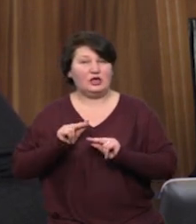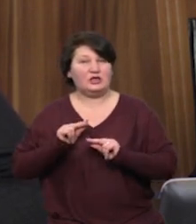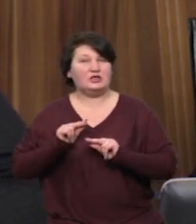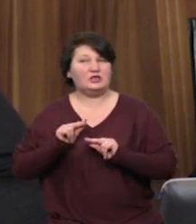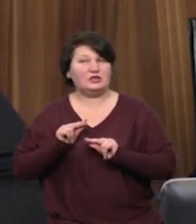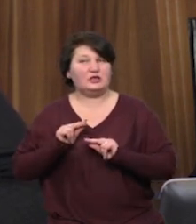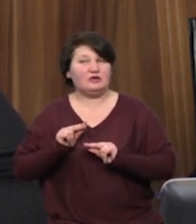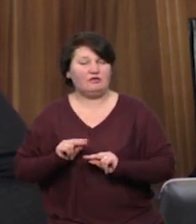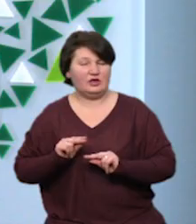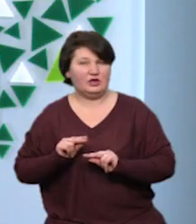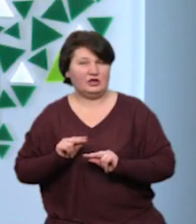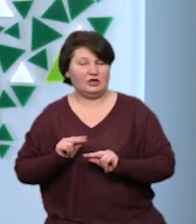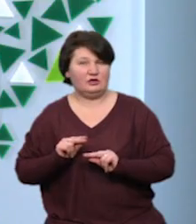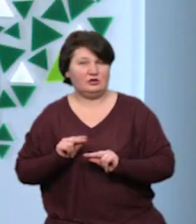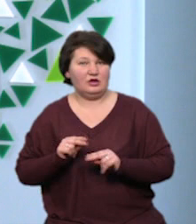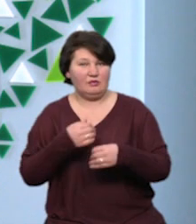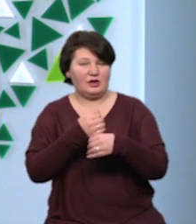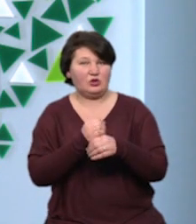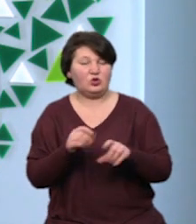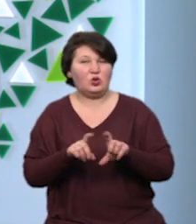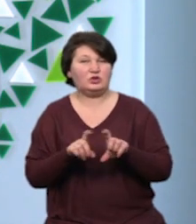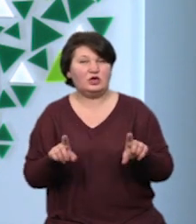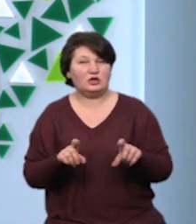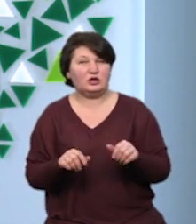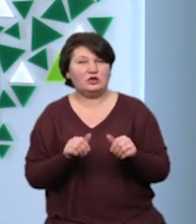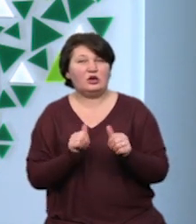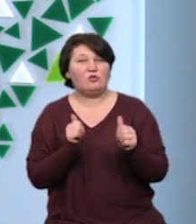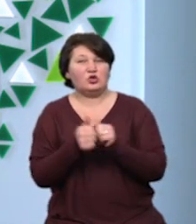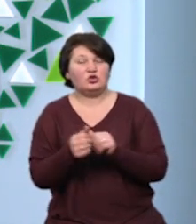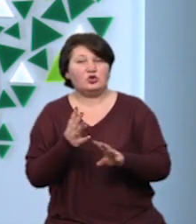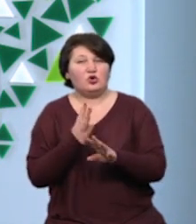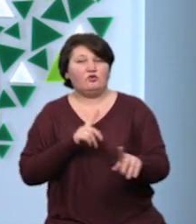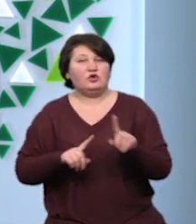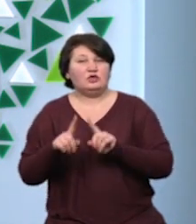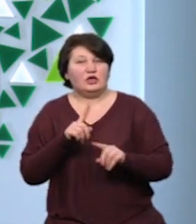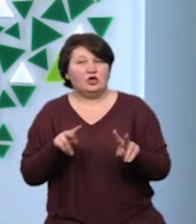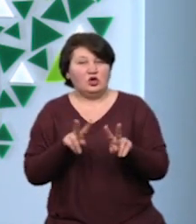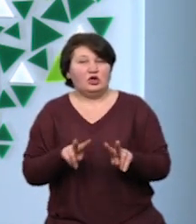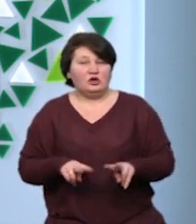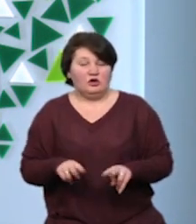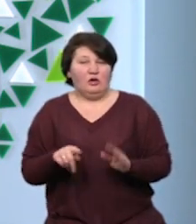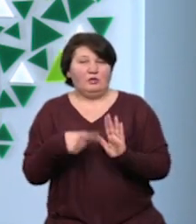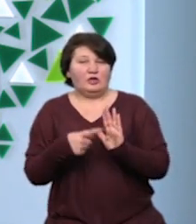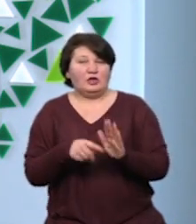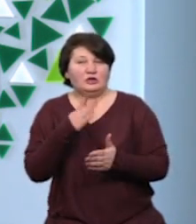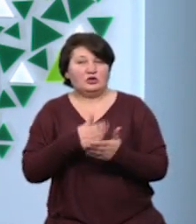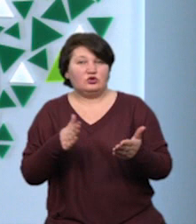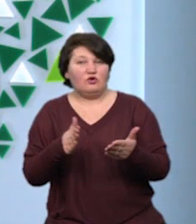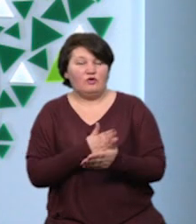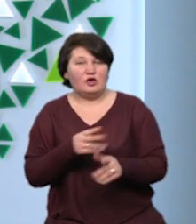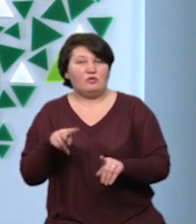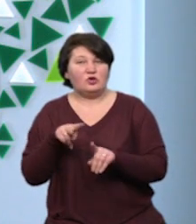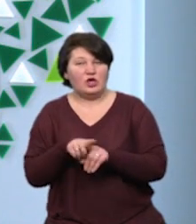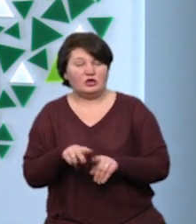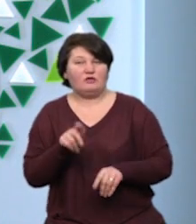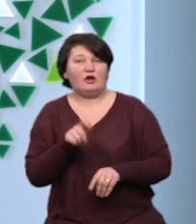центру. На позачерговій сесії міської ради розглядатимуть питання про скасування податків для місцевих підприємців.